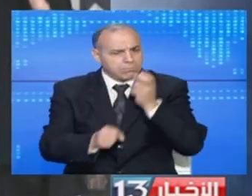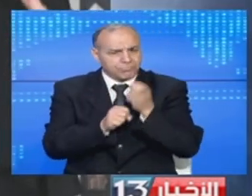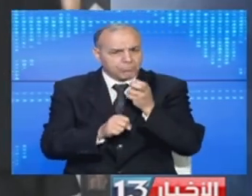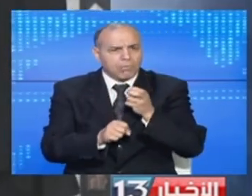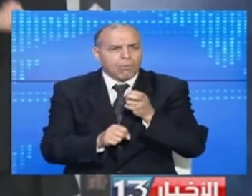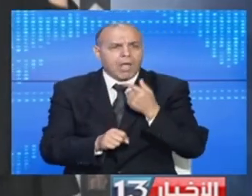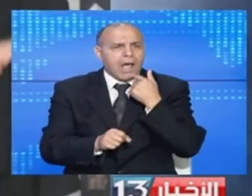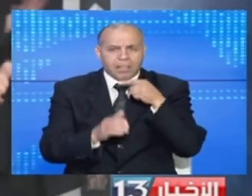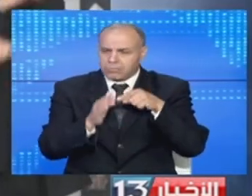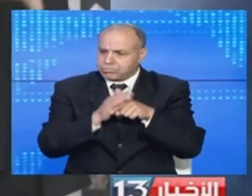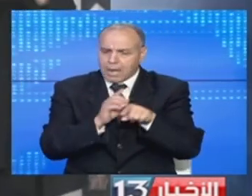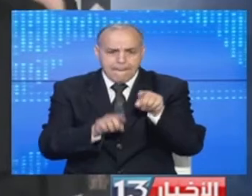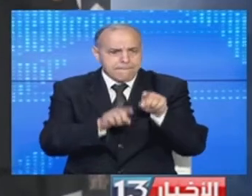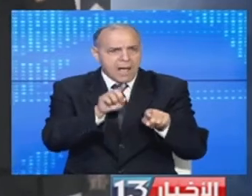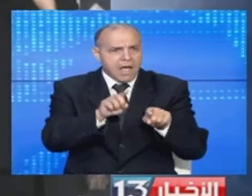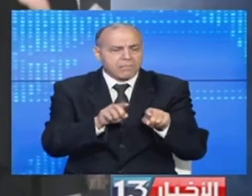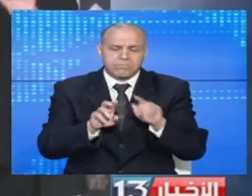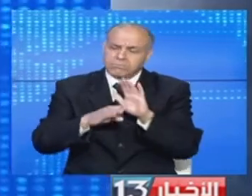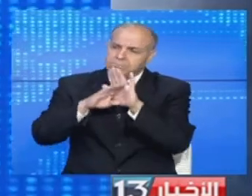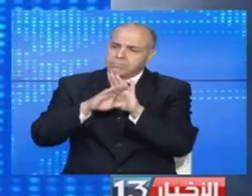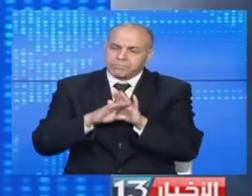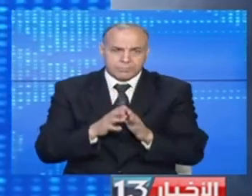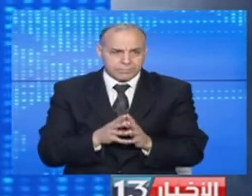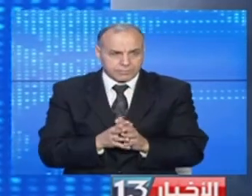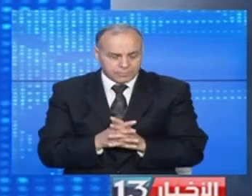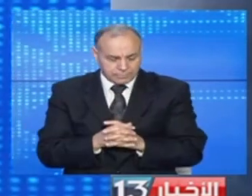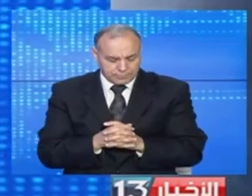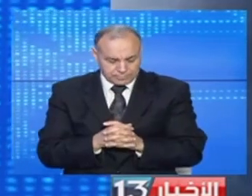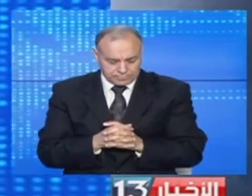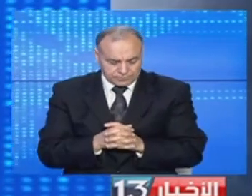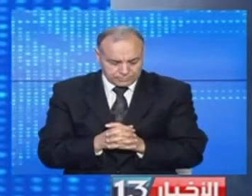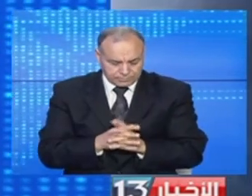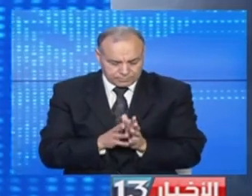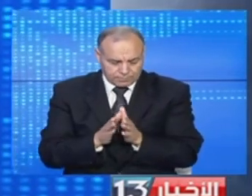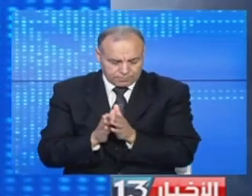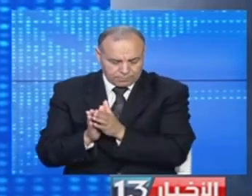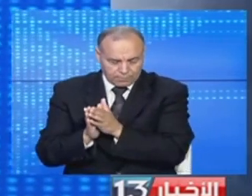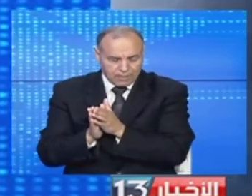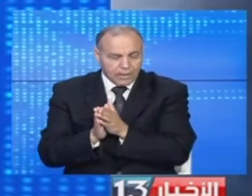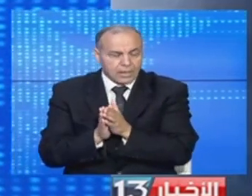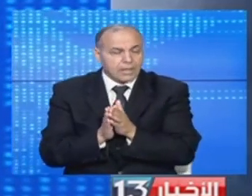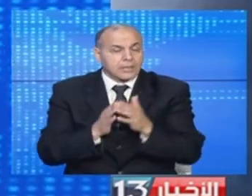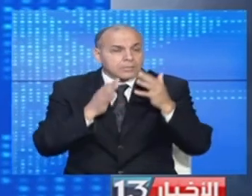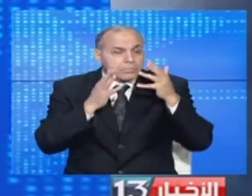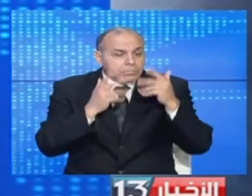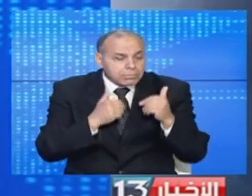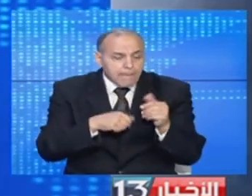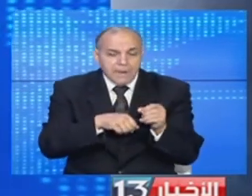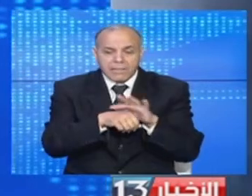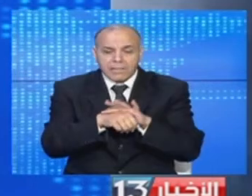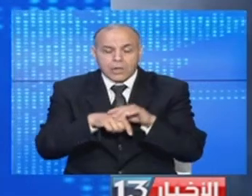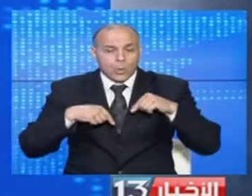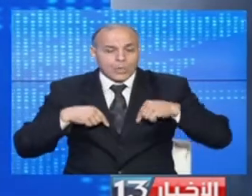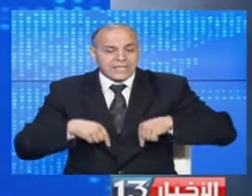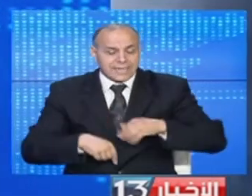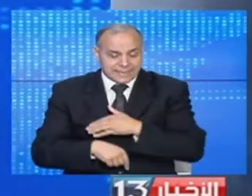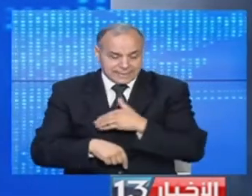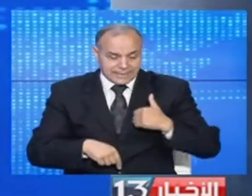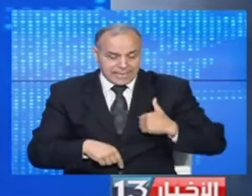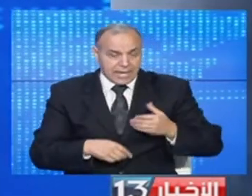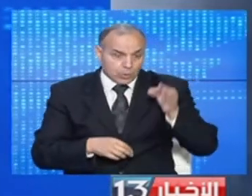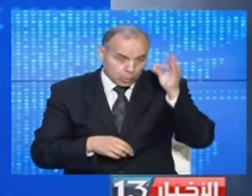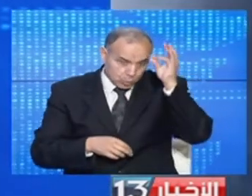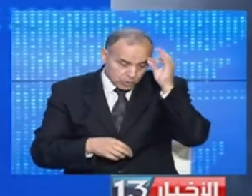مع الاخلالات باجراءة التوقي وفي تحين الوضع الوبئي لوزارة صحف